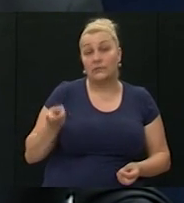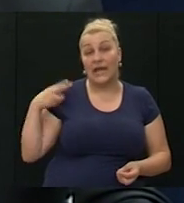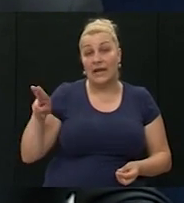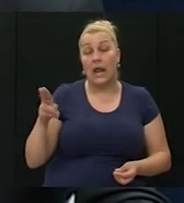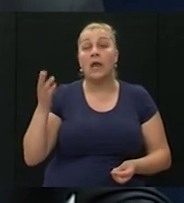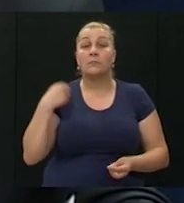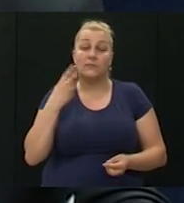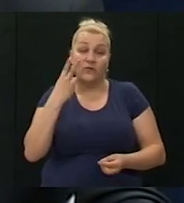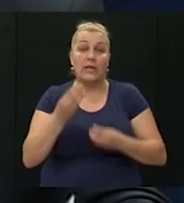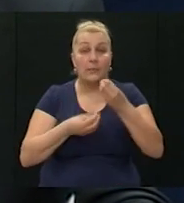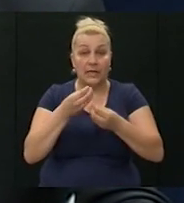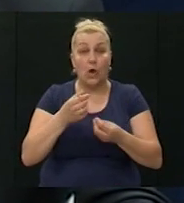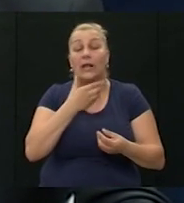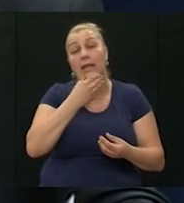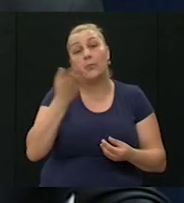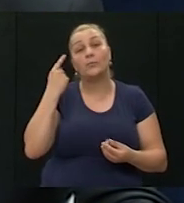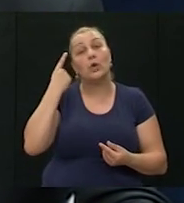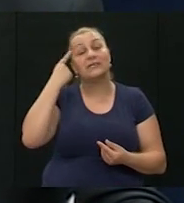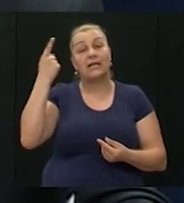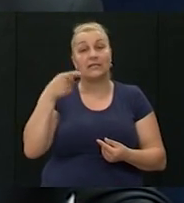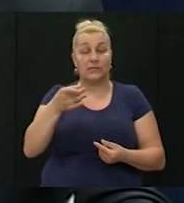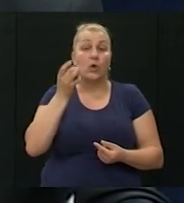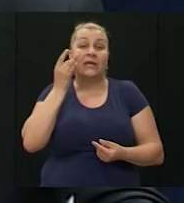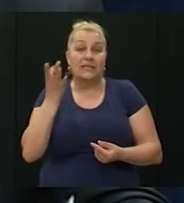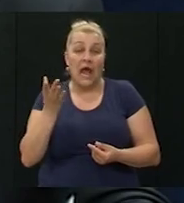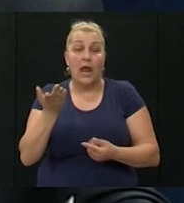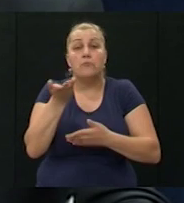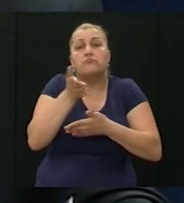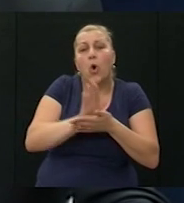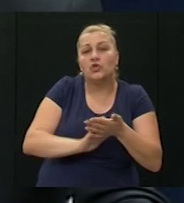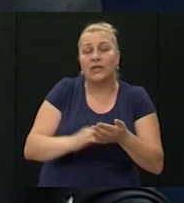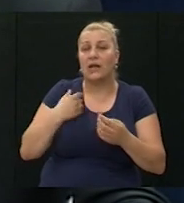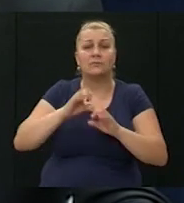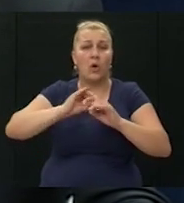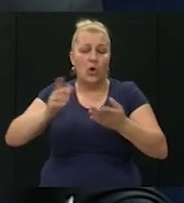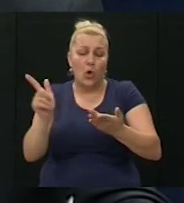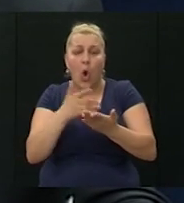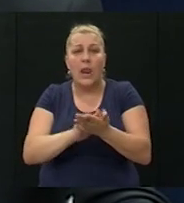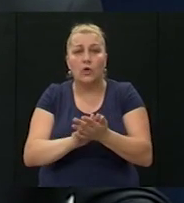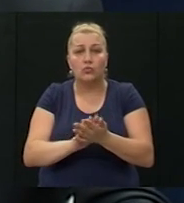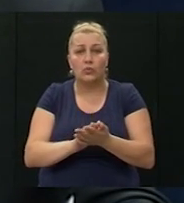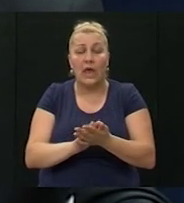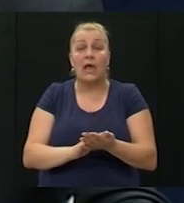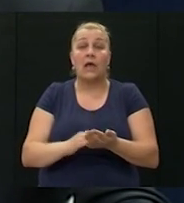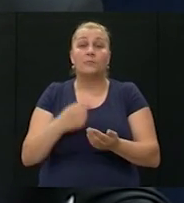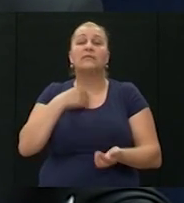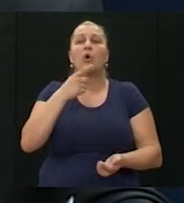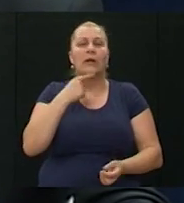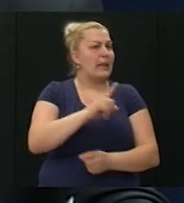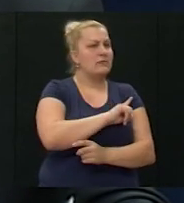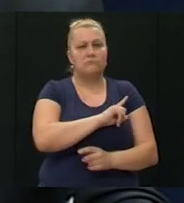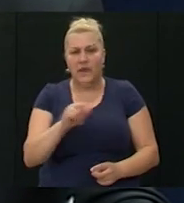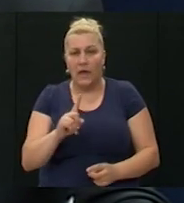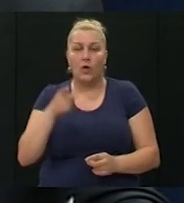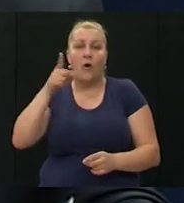lijepo se je bilo sjetiti onog dana, onih dana početaka kada smo goloruki rekli ne, jedno je